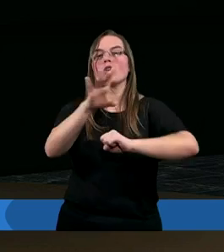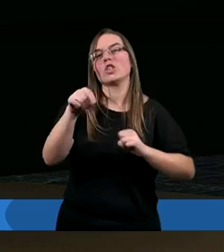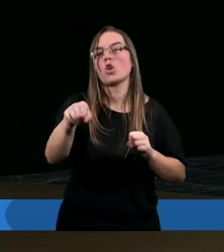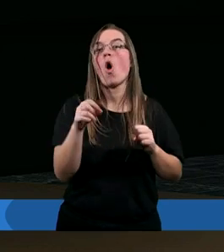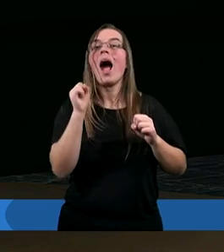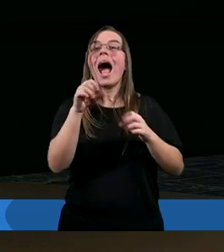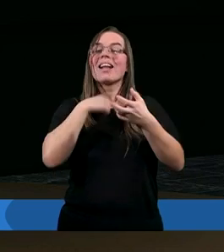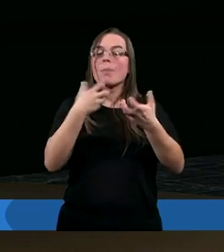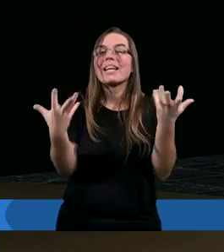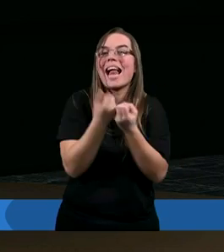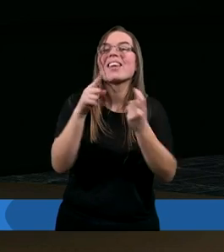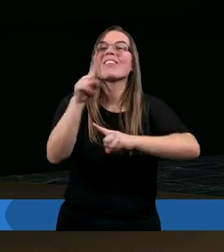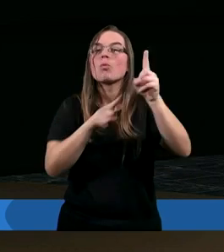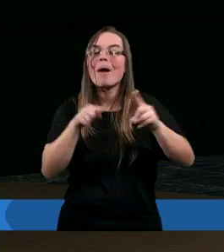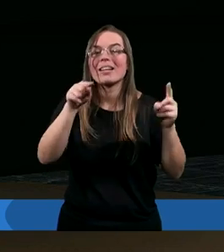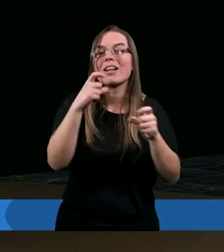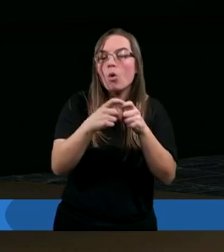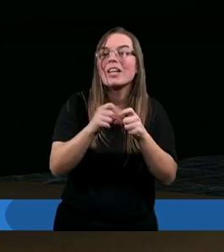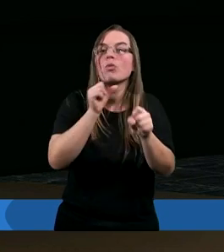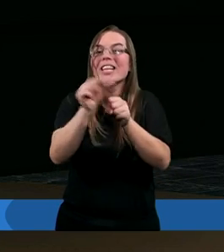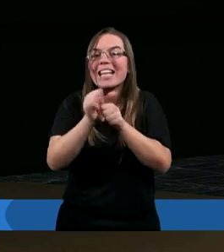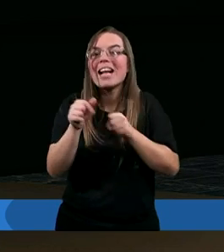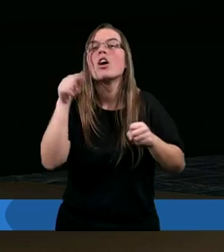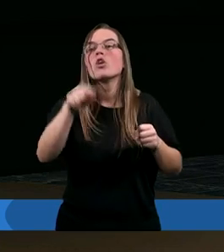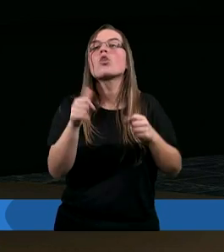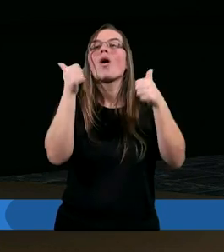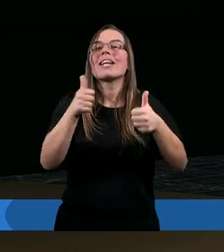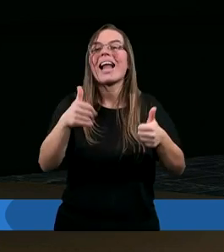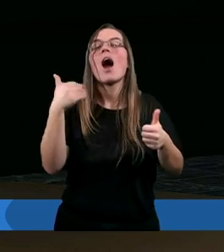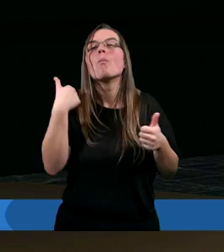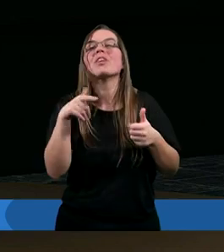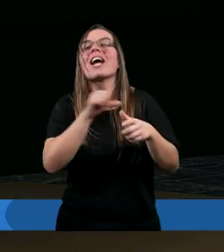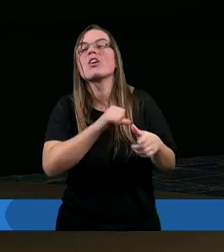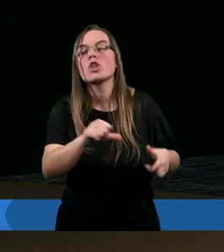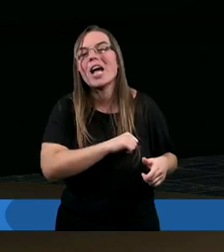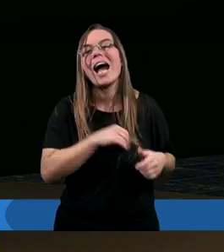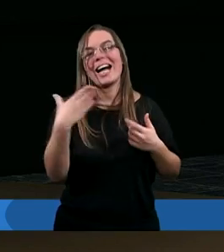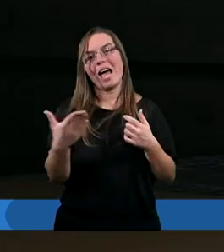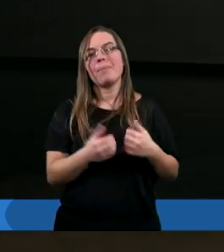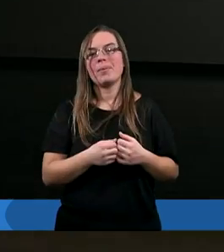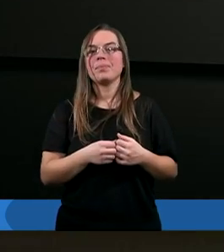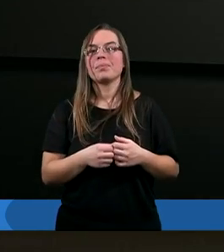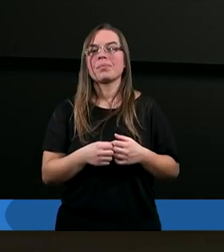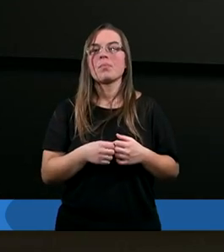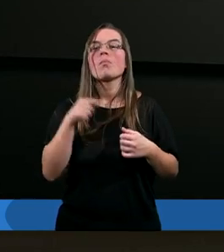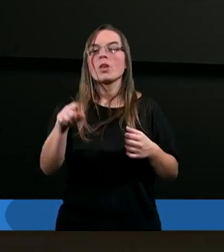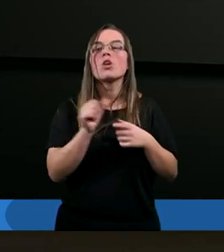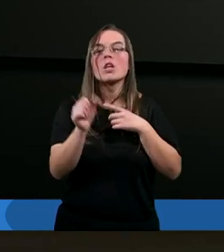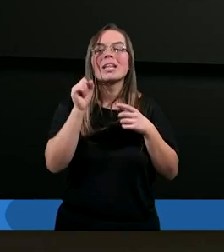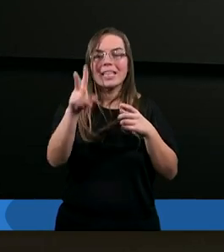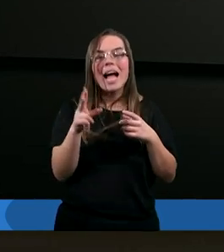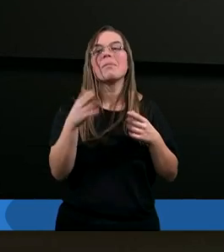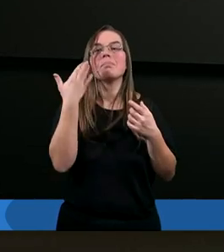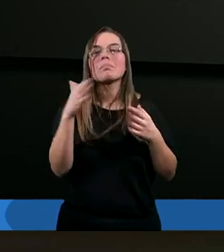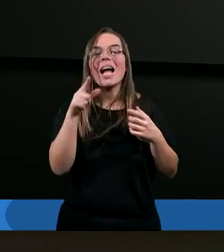znaleźć wytłumaczenie lub wskazać powód jego istnienia przestałby być grzechem. No i tutaj chyba dochodzimy do